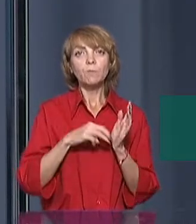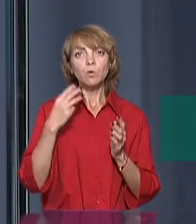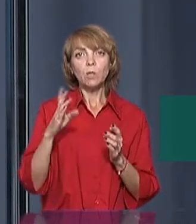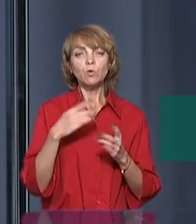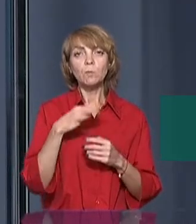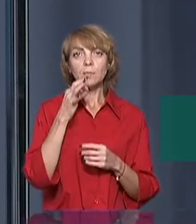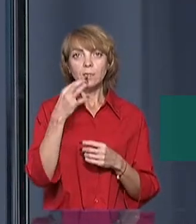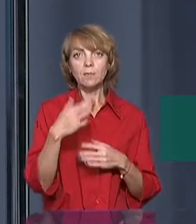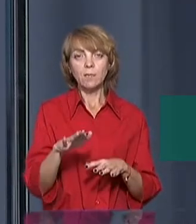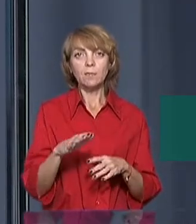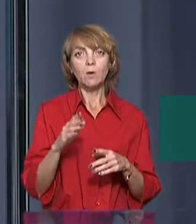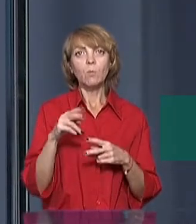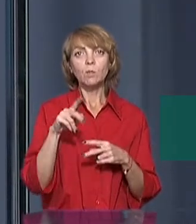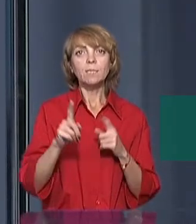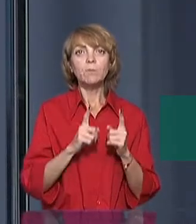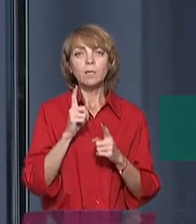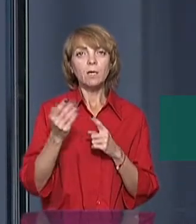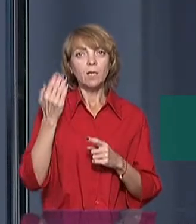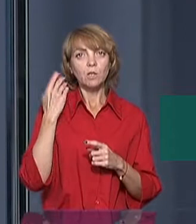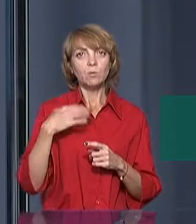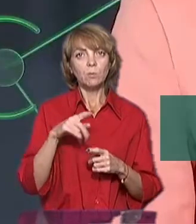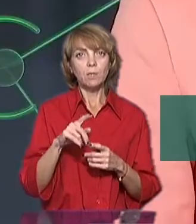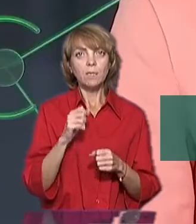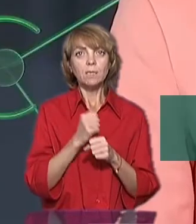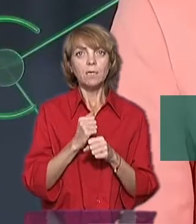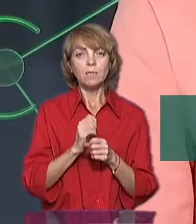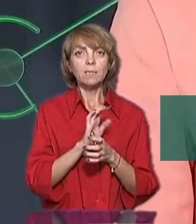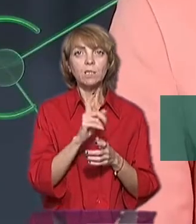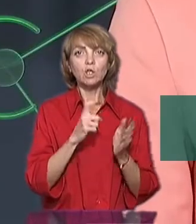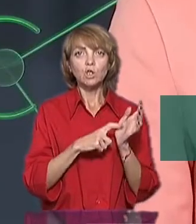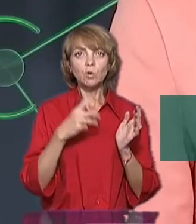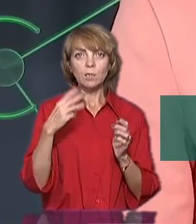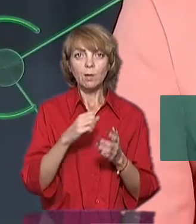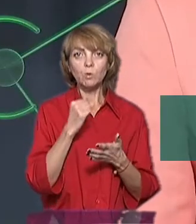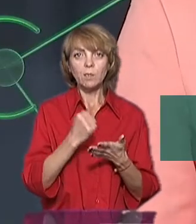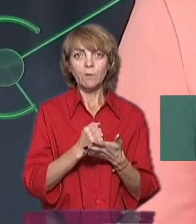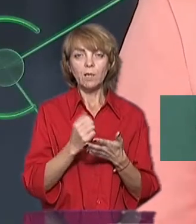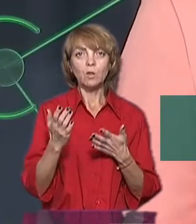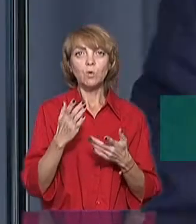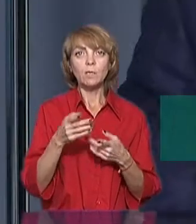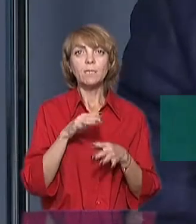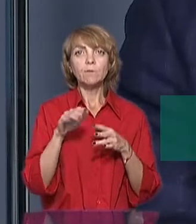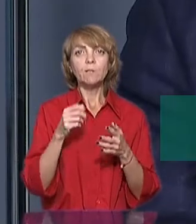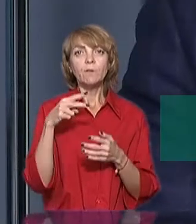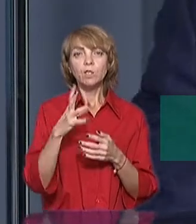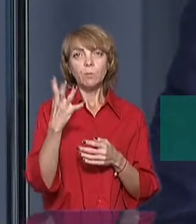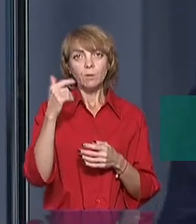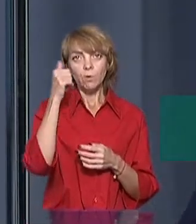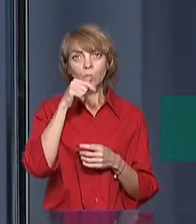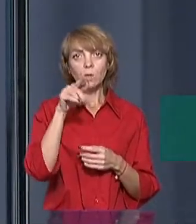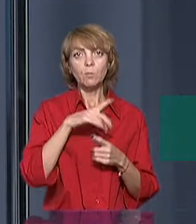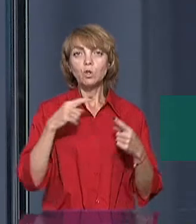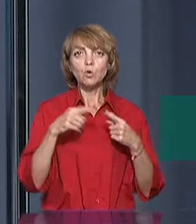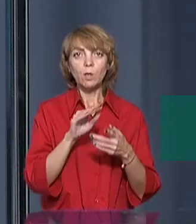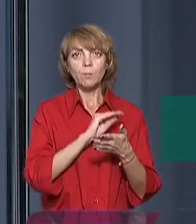я сказав, зробили змінення. Раніше ми делали ссылки на 630-е постановлення, яке дійснило з 2005 року, і там було